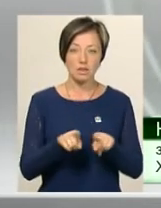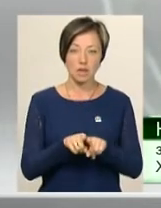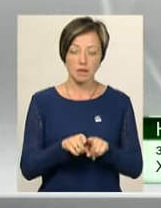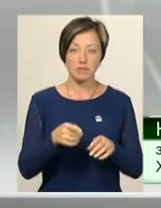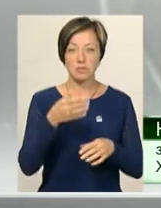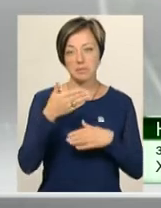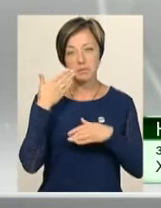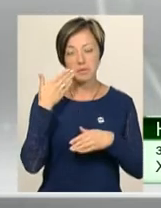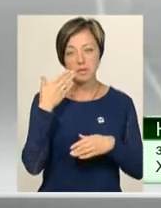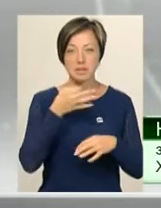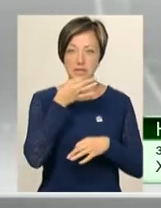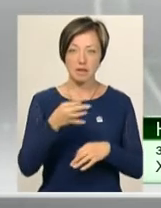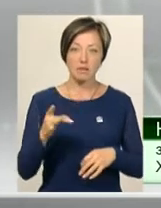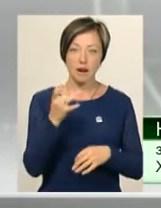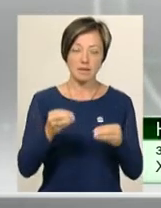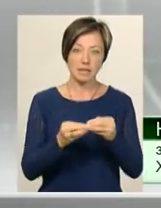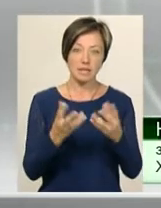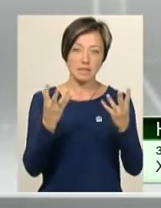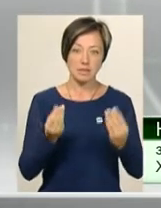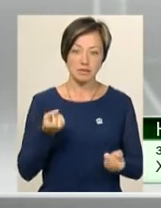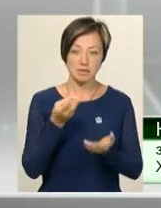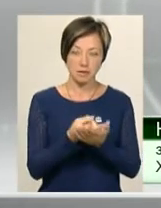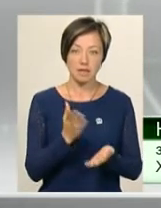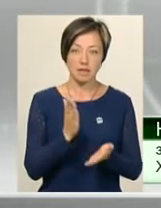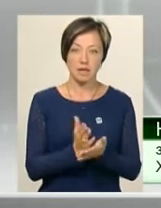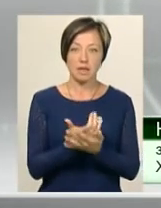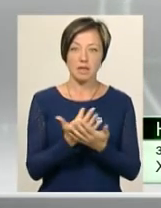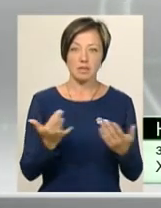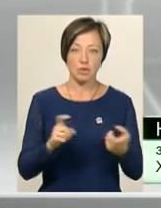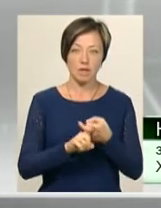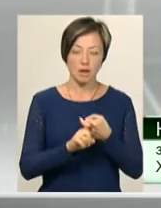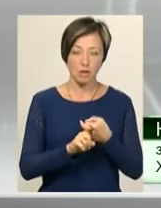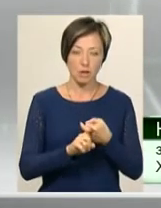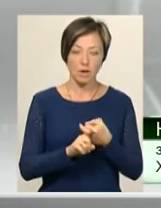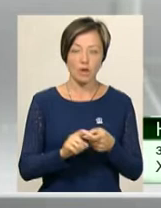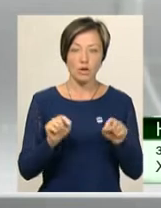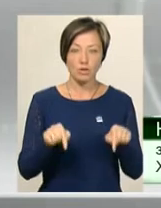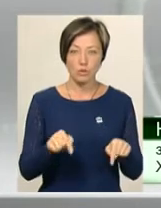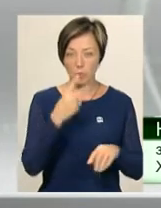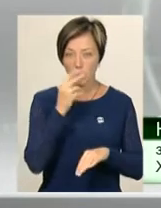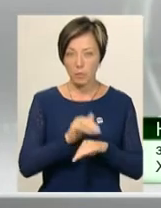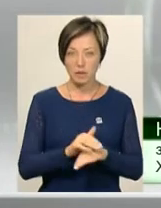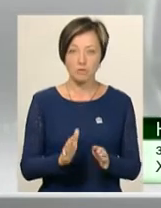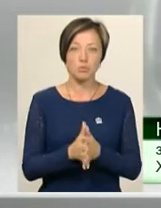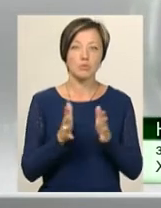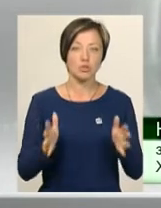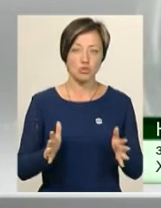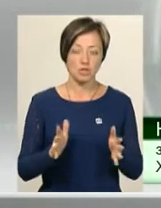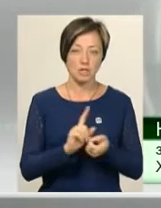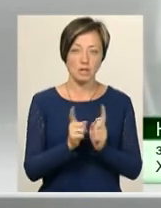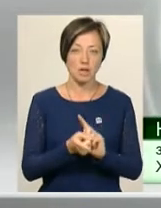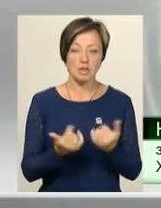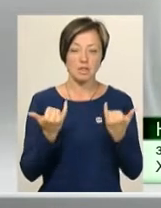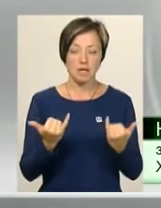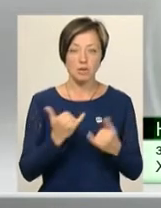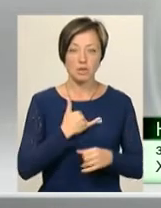щоб сказати, що один раз на 10 днів є менінгіт різної етіології, то тут ми помітили, що їх більше. Зараз